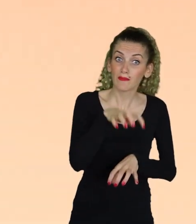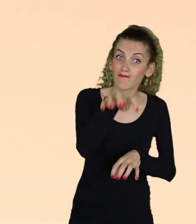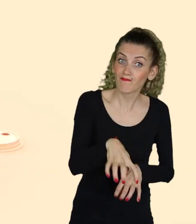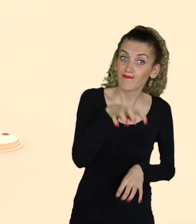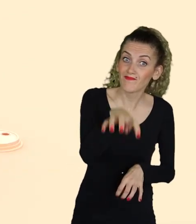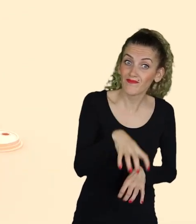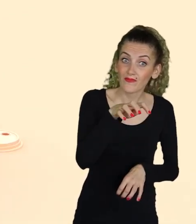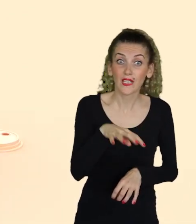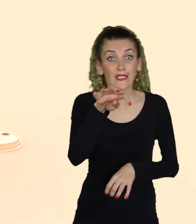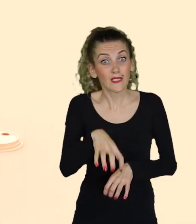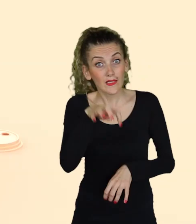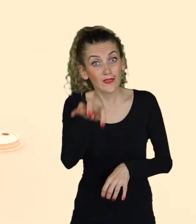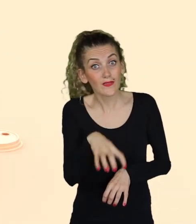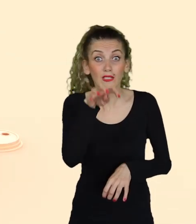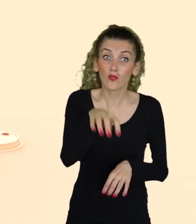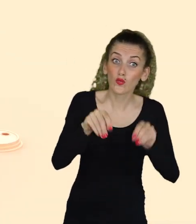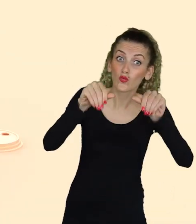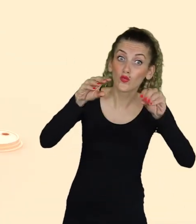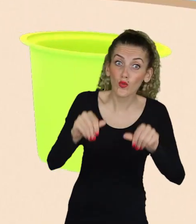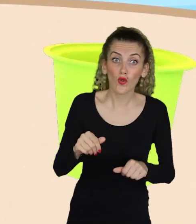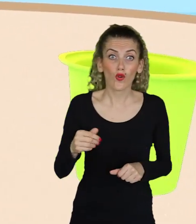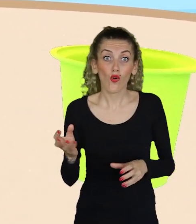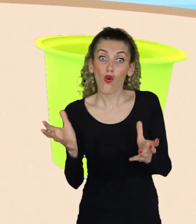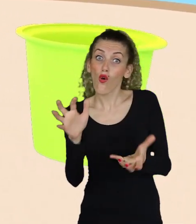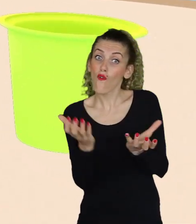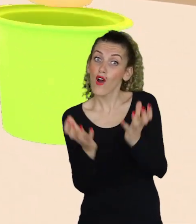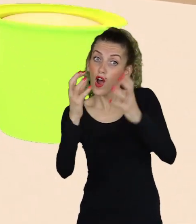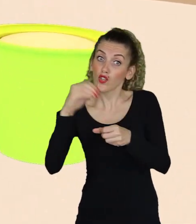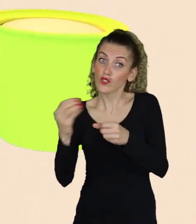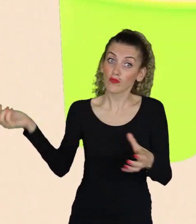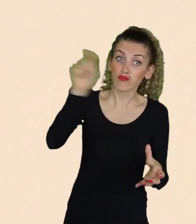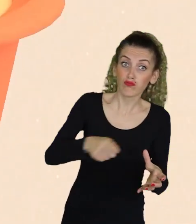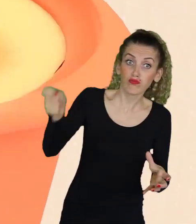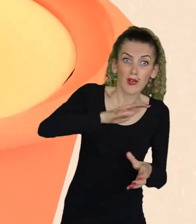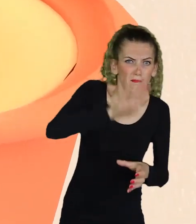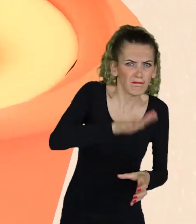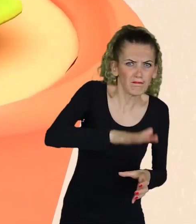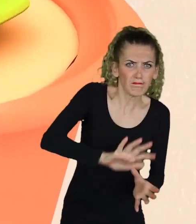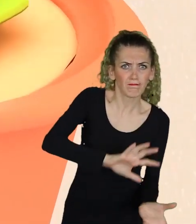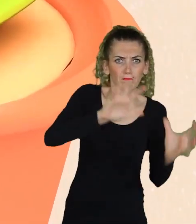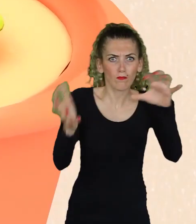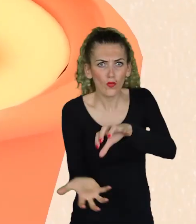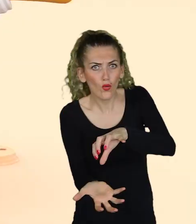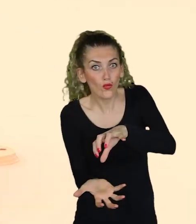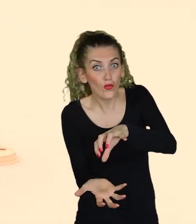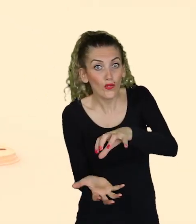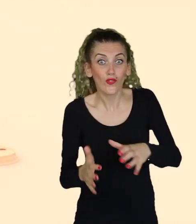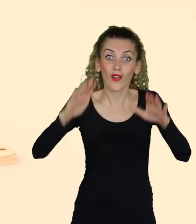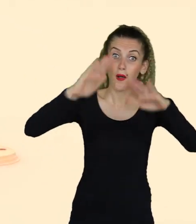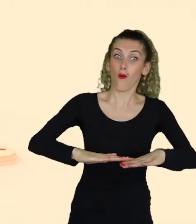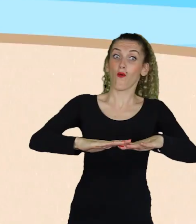Tırmığı al eline Tırmala, tırmala, tırmala kumu Koy kovanın içine Bastır, bastır, sıkıştır onu